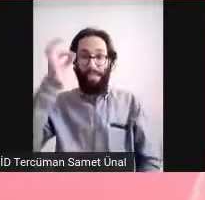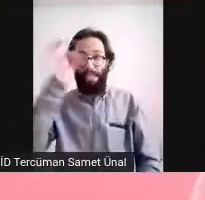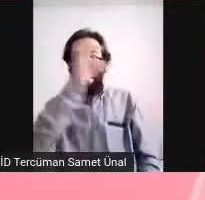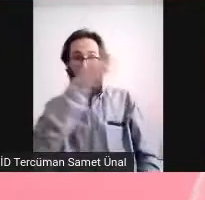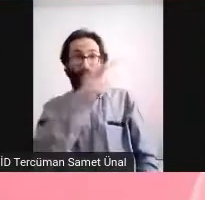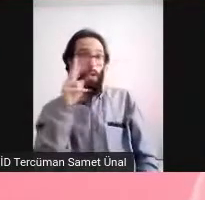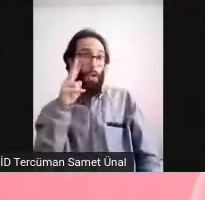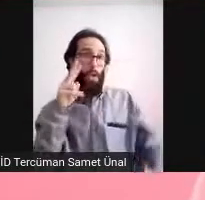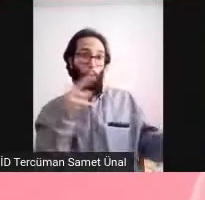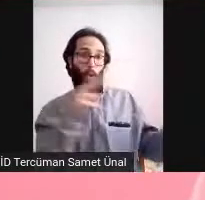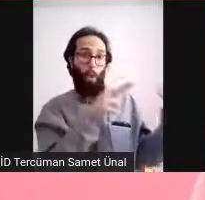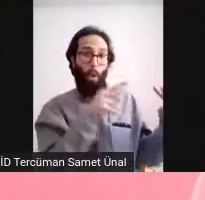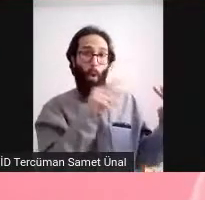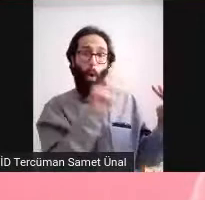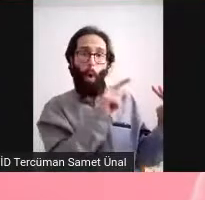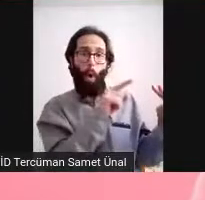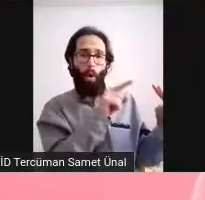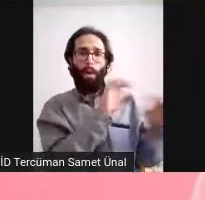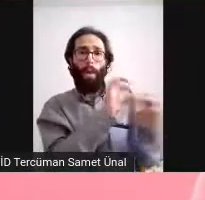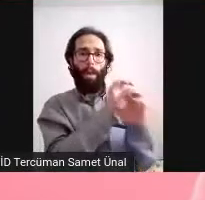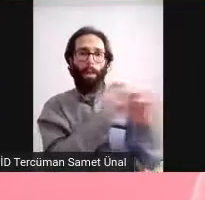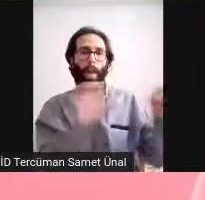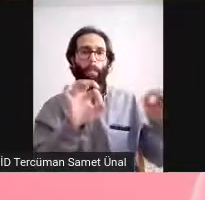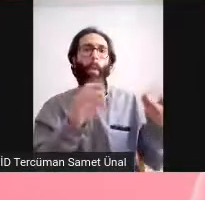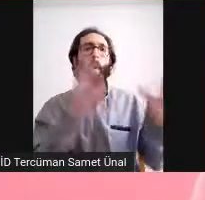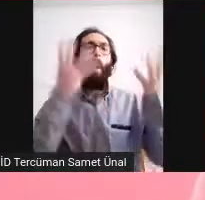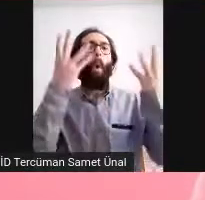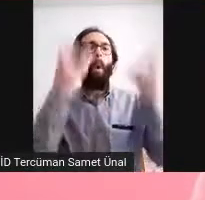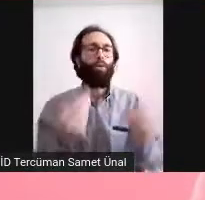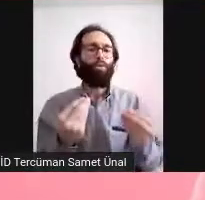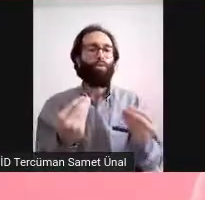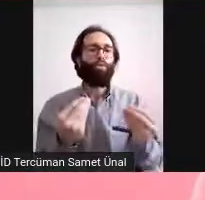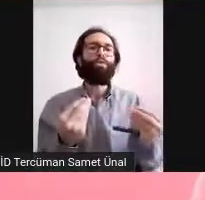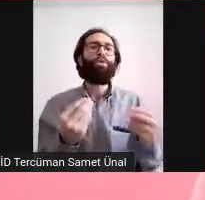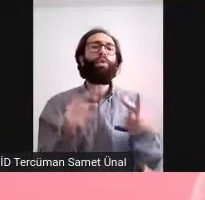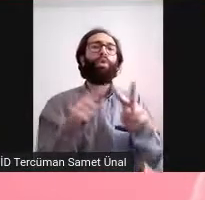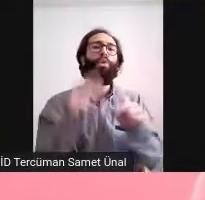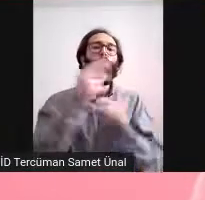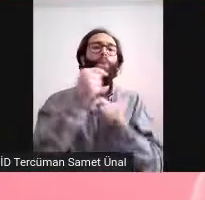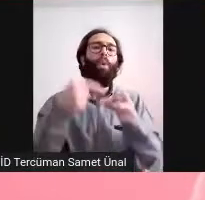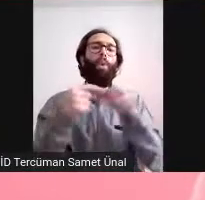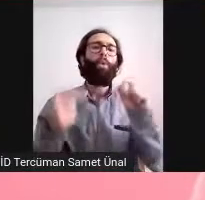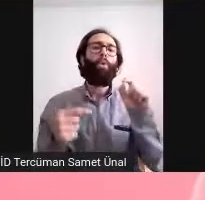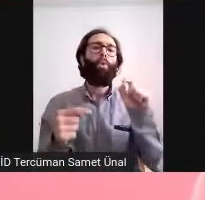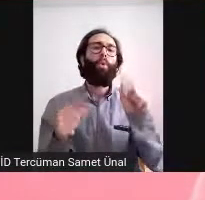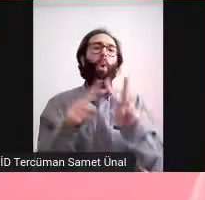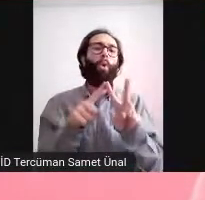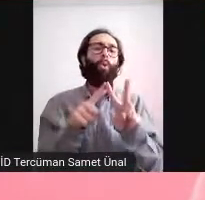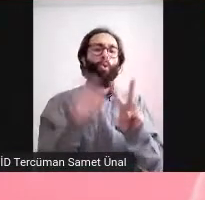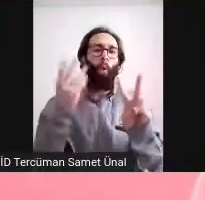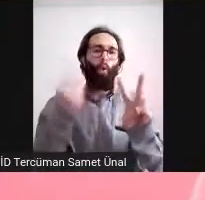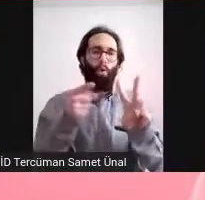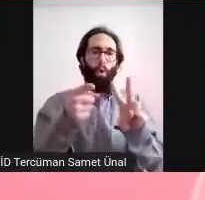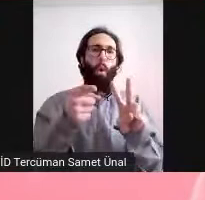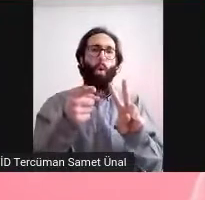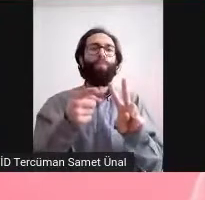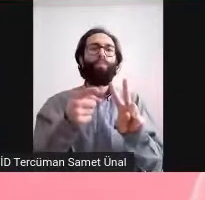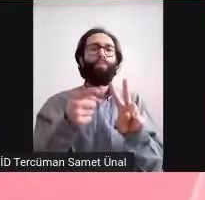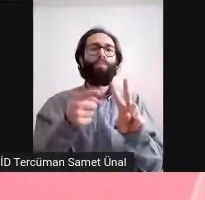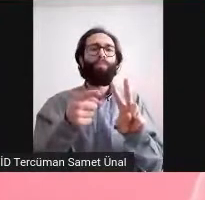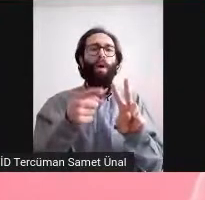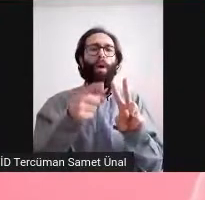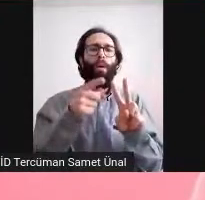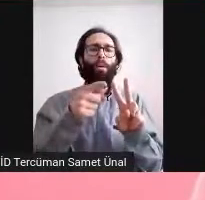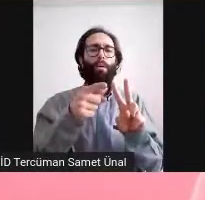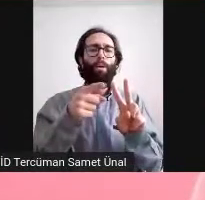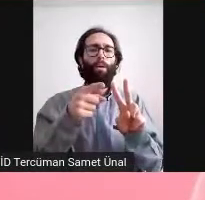networkte beyazla görünüyor. Hani hatırlarsanız bu heksagonal bir yapı vardı. Arada da saportif